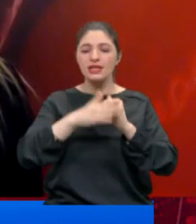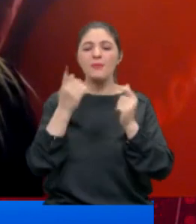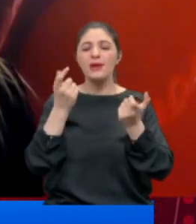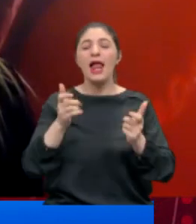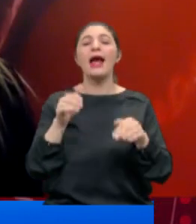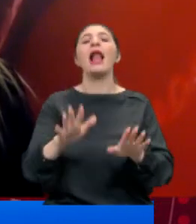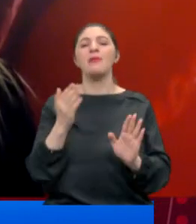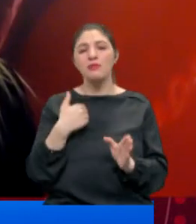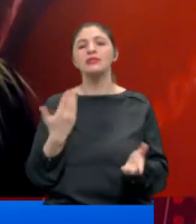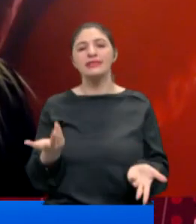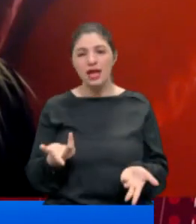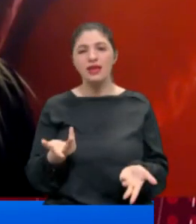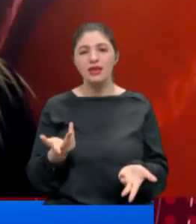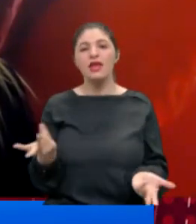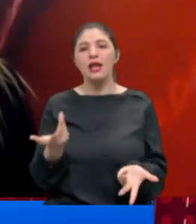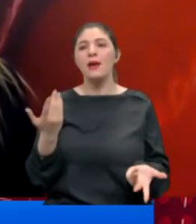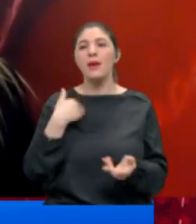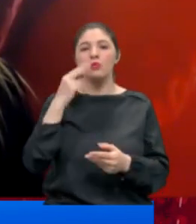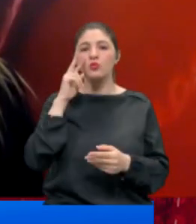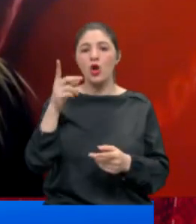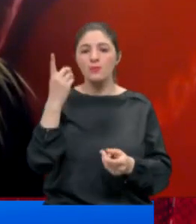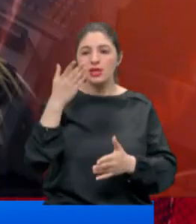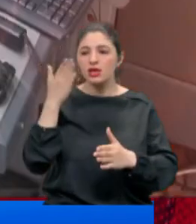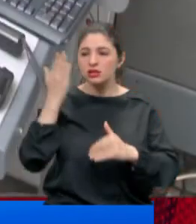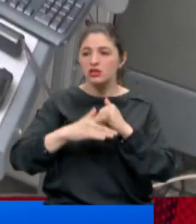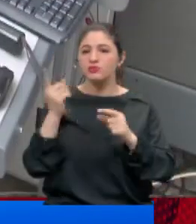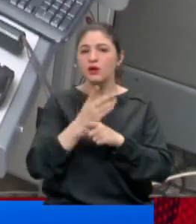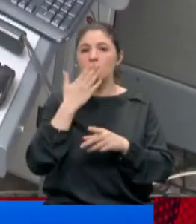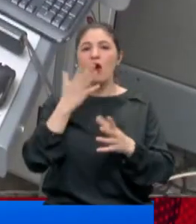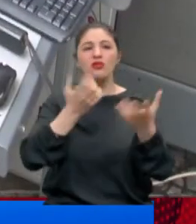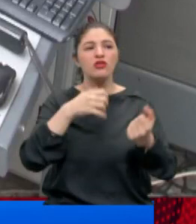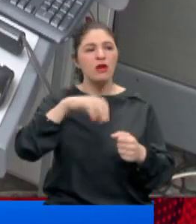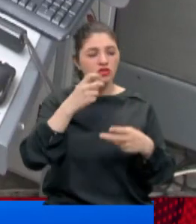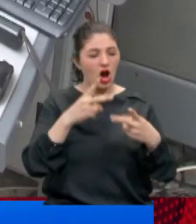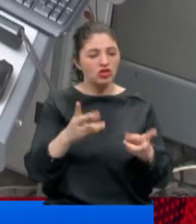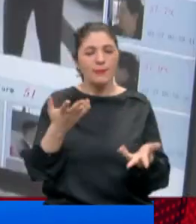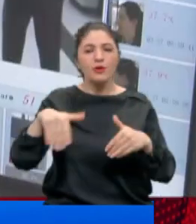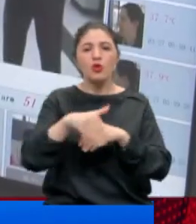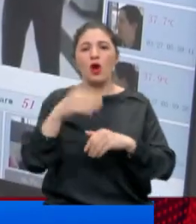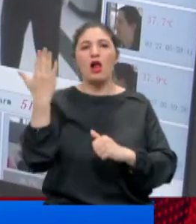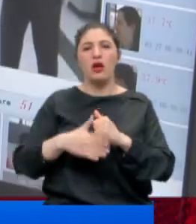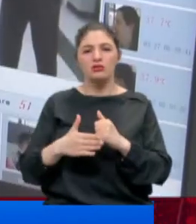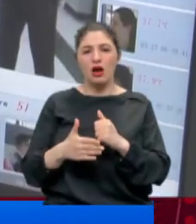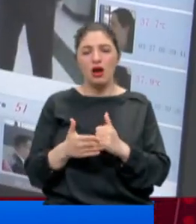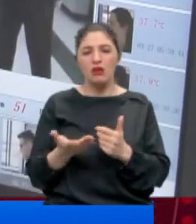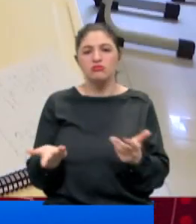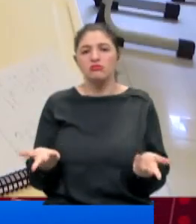varamamıştık biz zaten. Yani benim gördüğüm bir kısıtlama yok. AVM'ler açık ama sokaklar yasak.